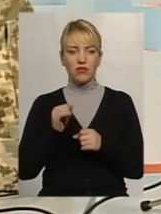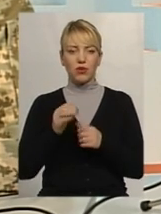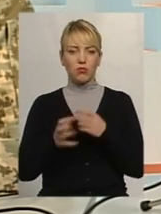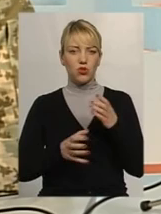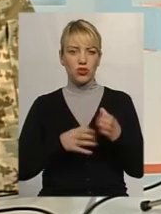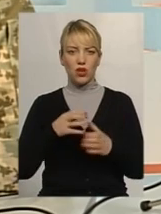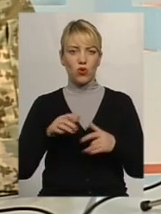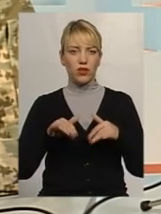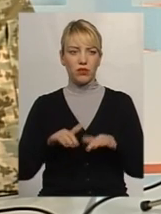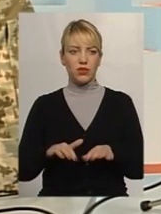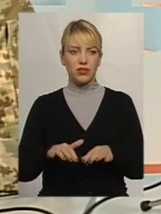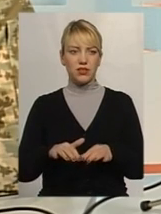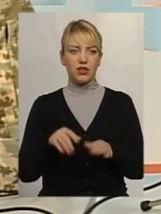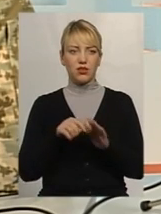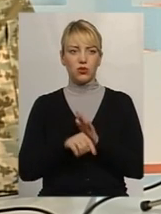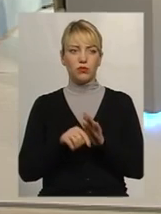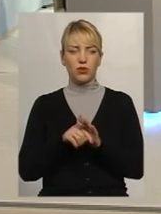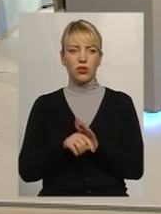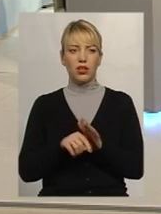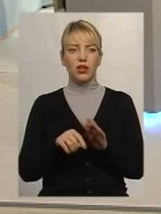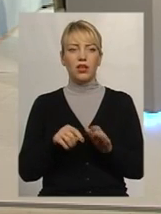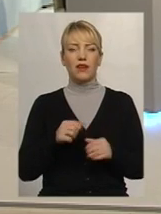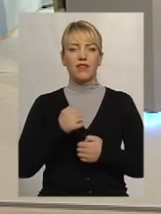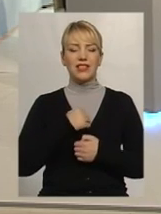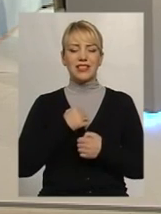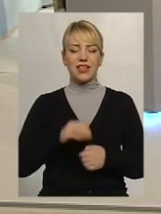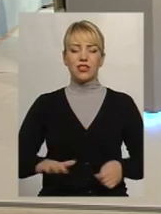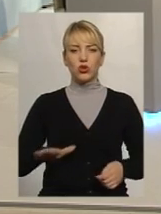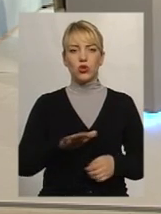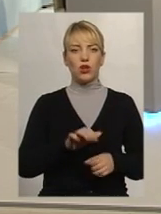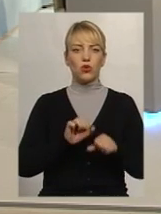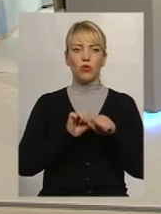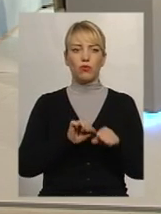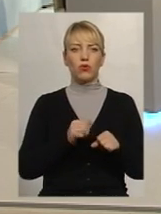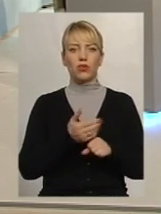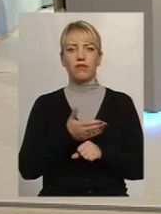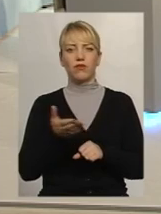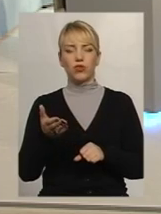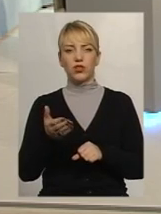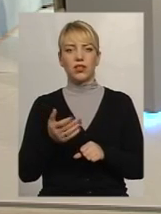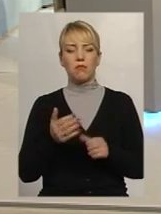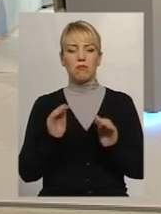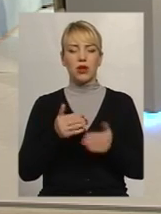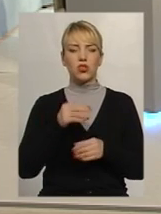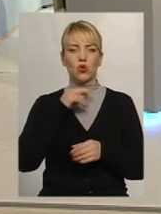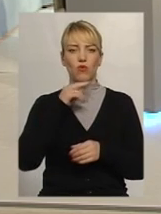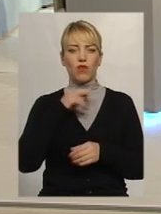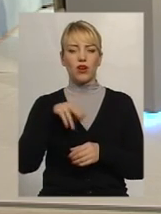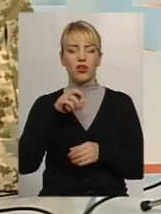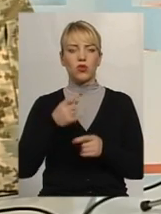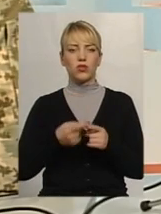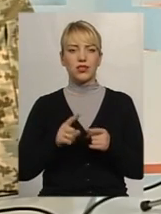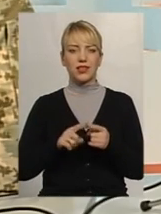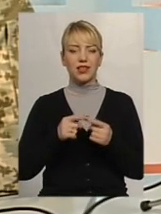тобто, так звані війська територіальної оборони, то вони, скажімо, там менша увага до цих речей,